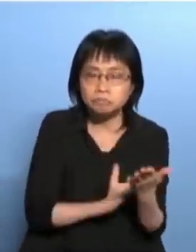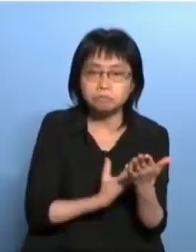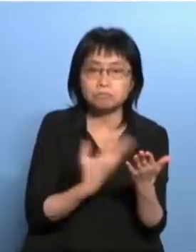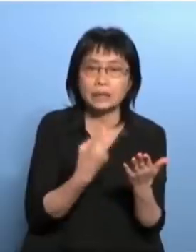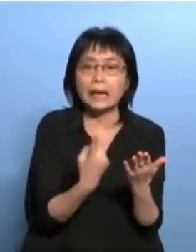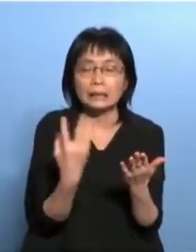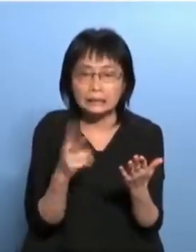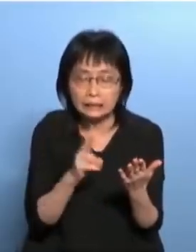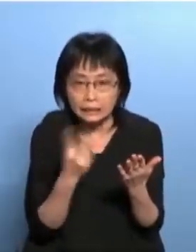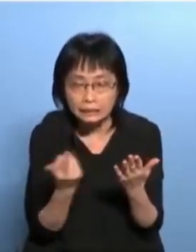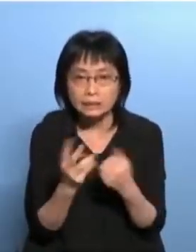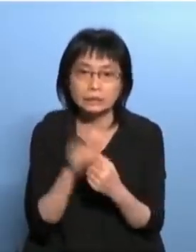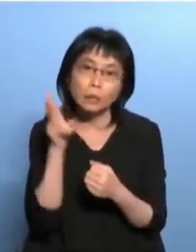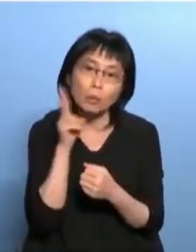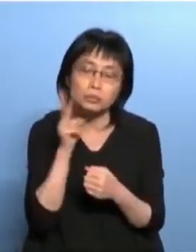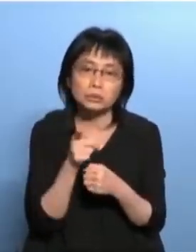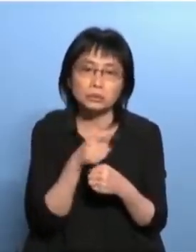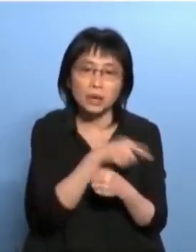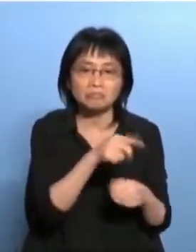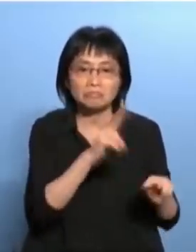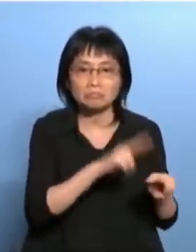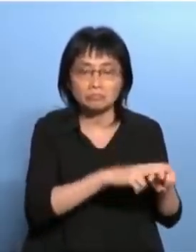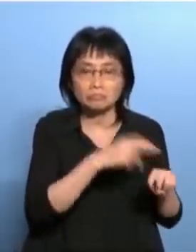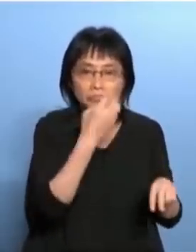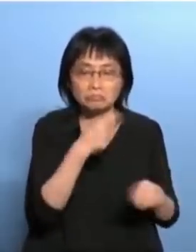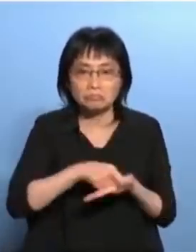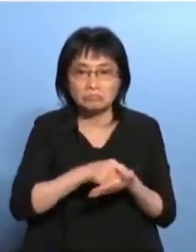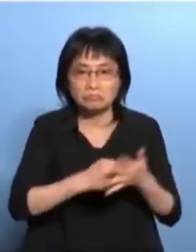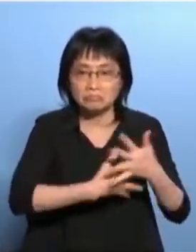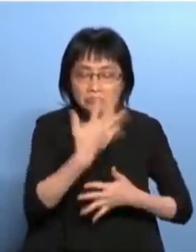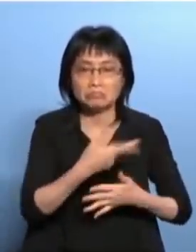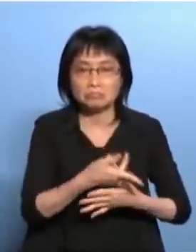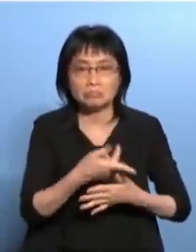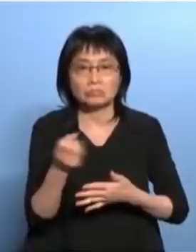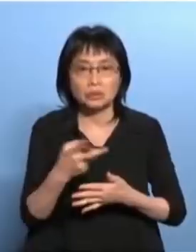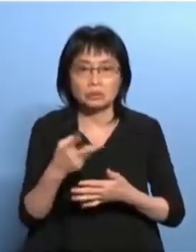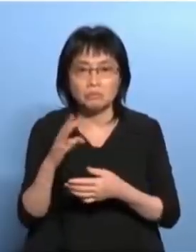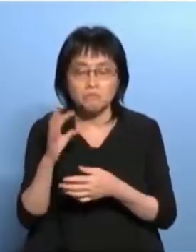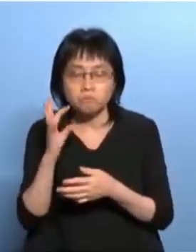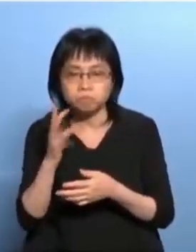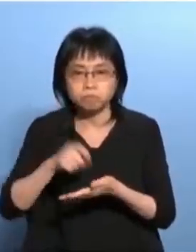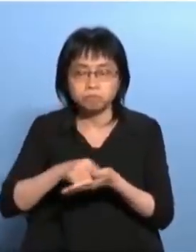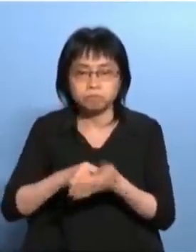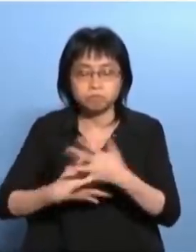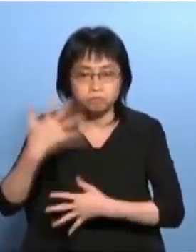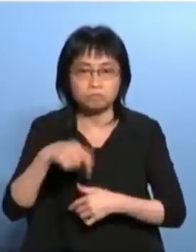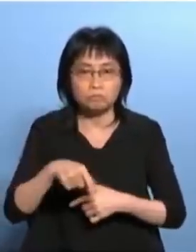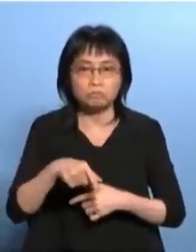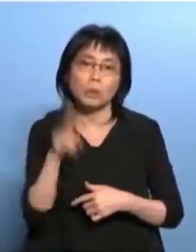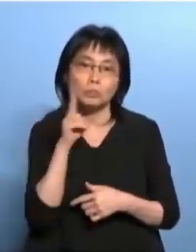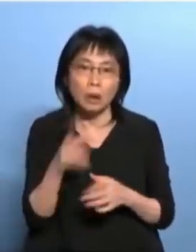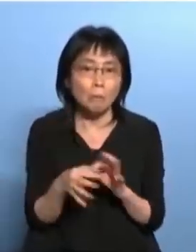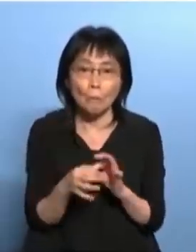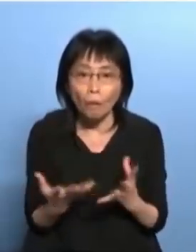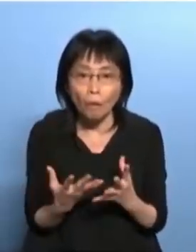办的接着给那两个北方来的官召她现在夏宝龙根据报导有个传媒的